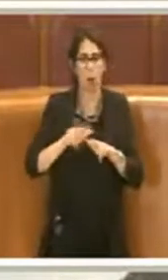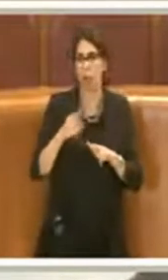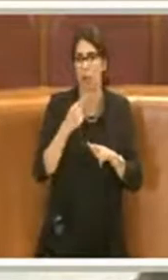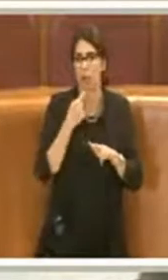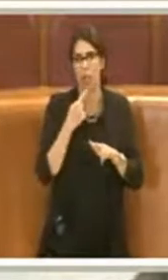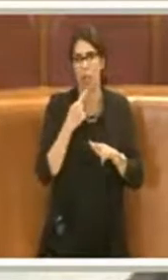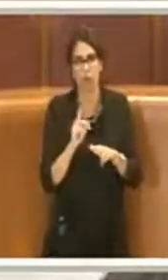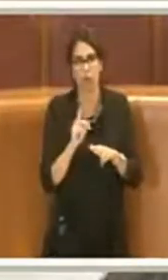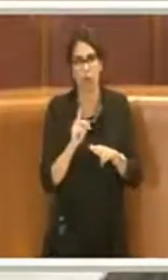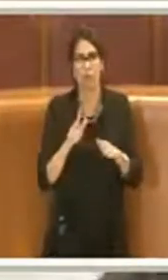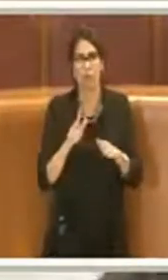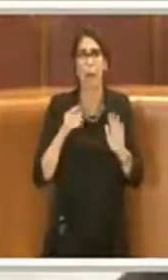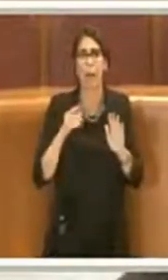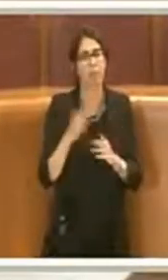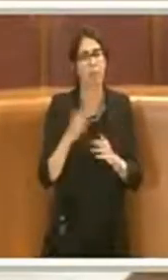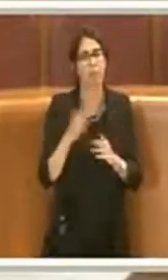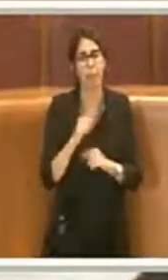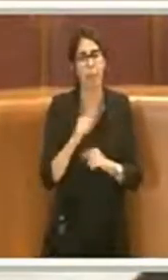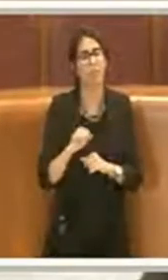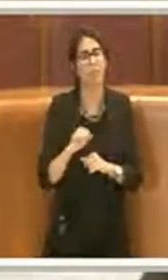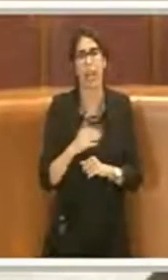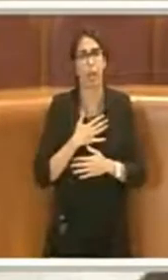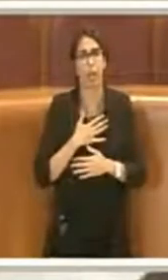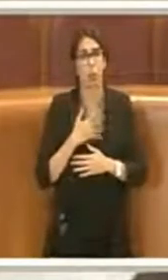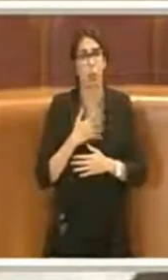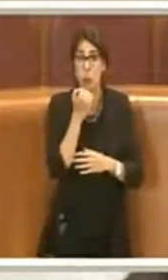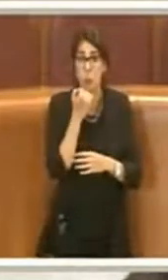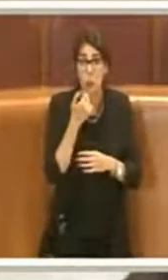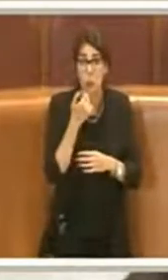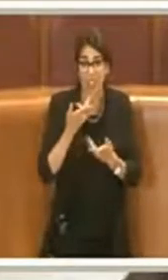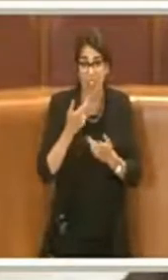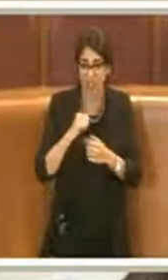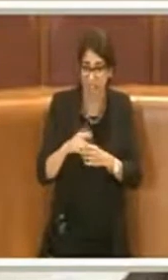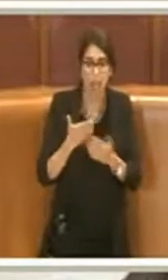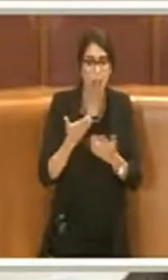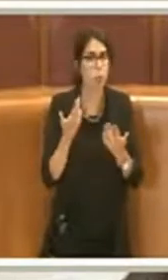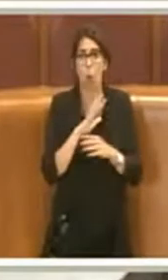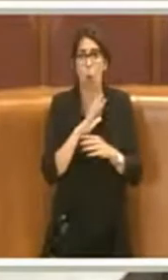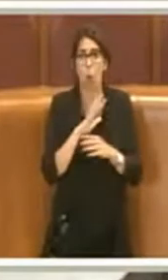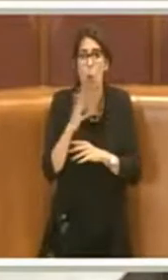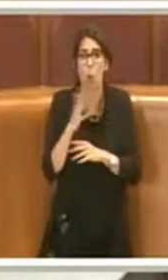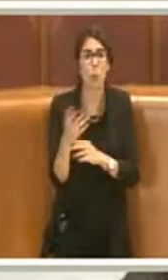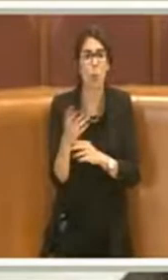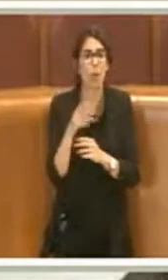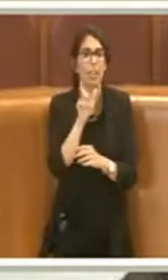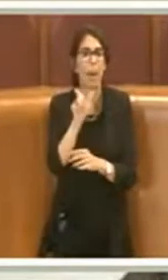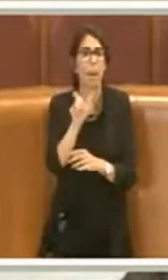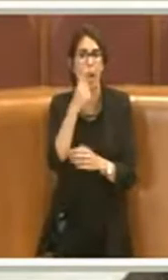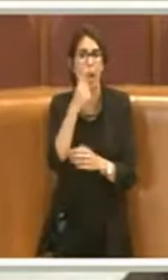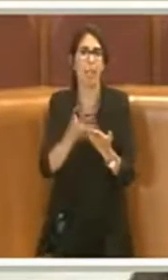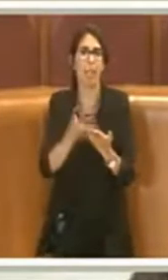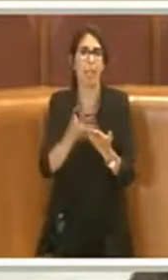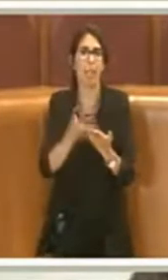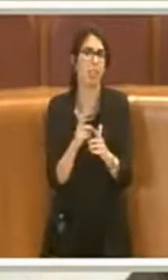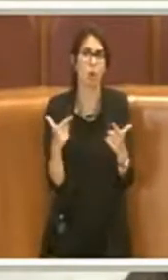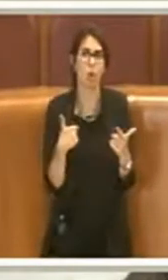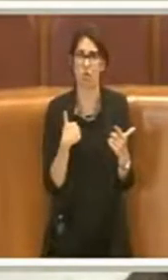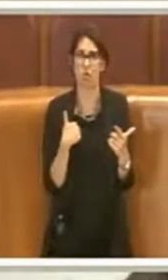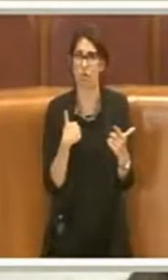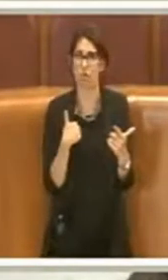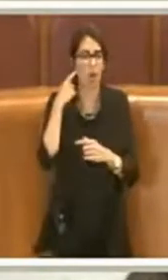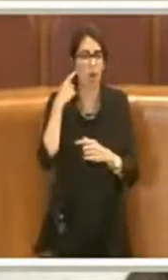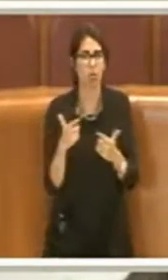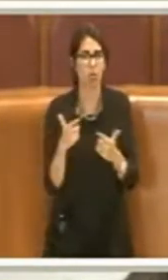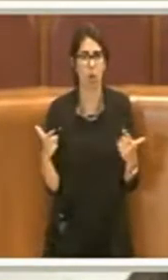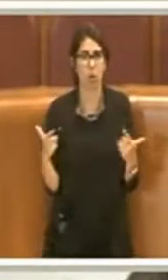delle fregature, non mi viene un altro termine più ideale e idoneo rispetto a